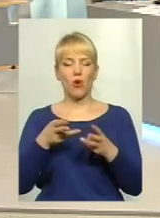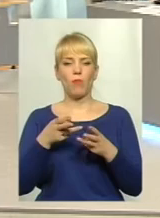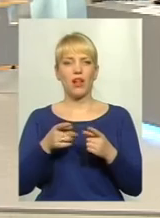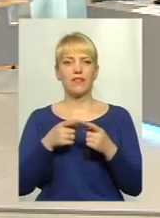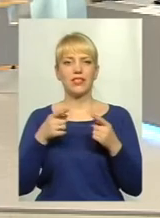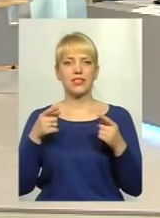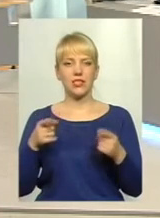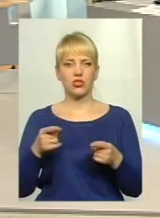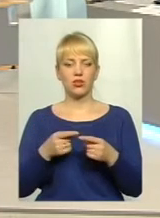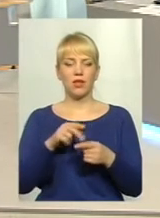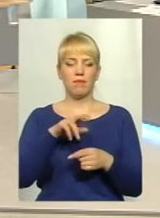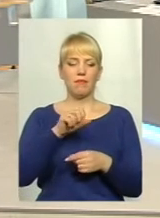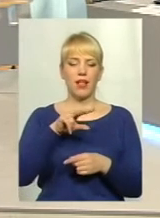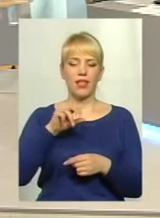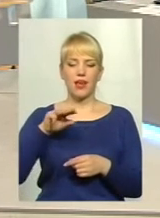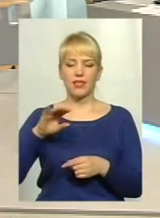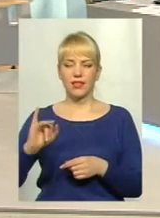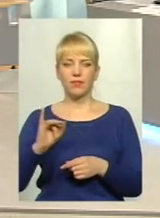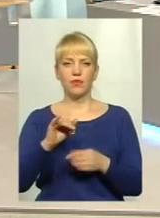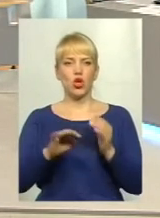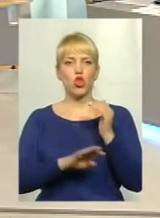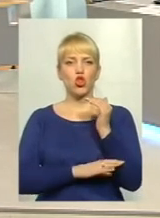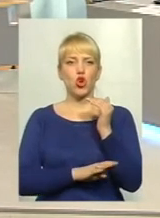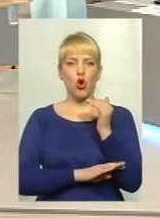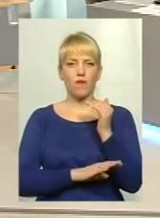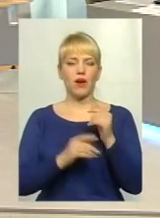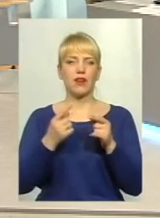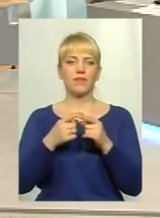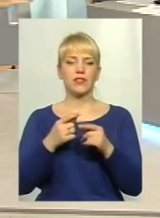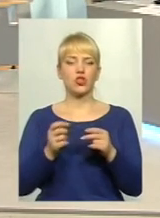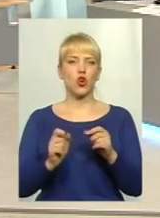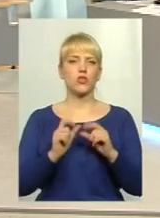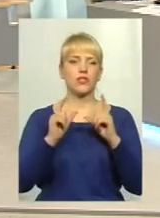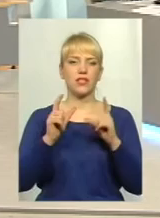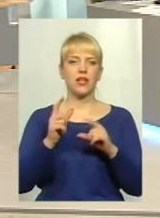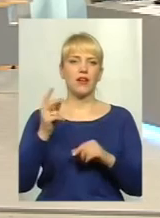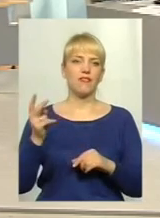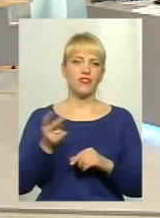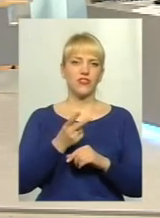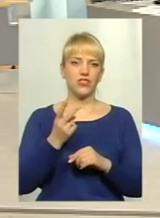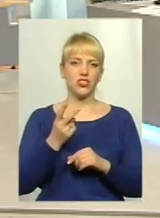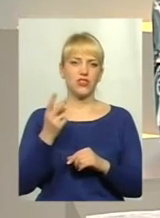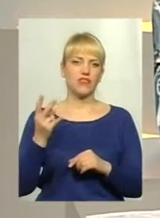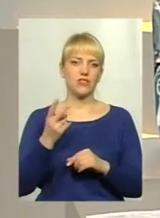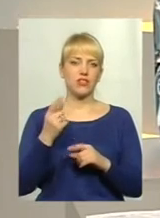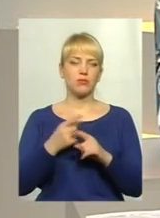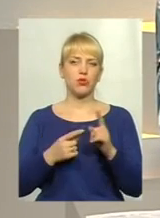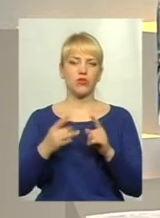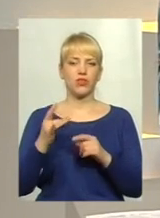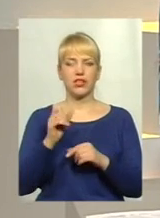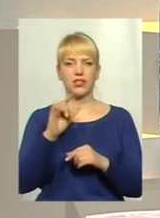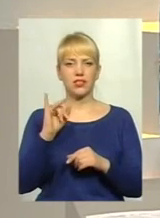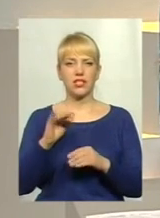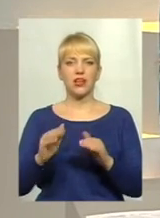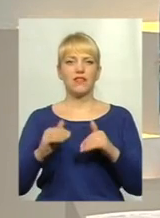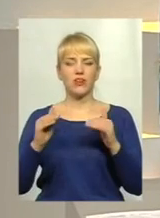і пилети, і дрова здорожчали вдвічі, а то і в 2,5 рази. За ними шокуються черги, а разом з